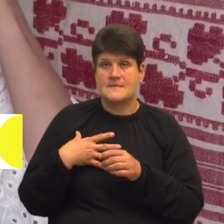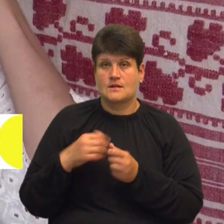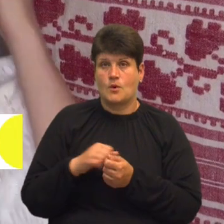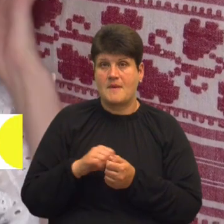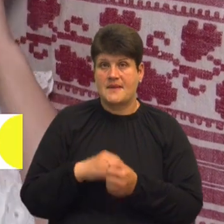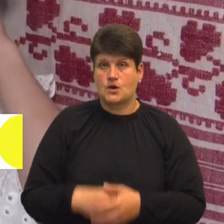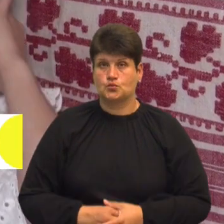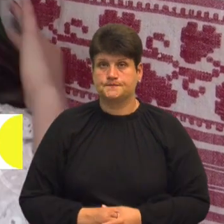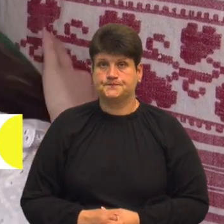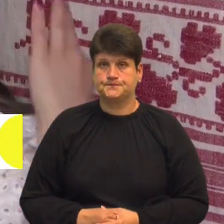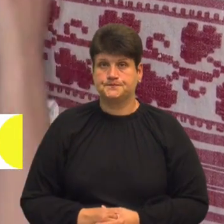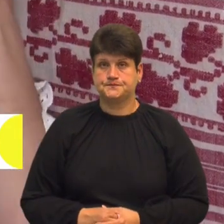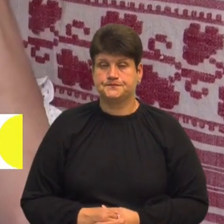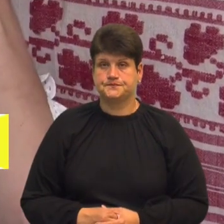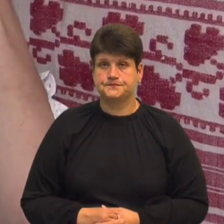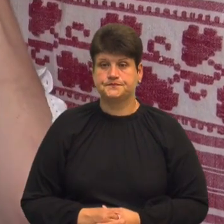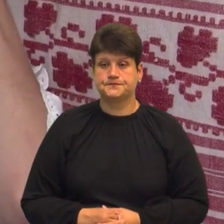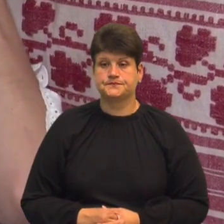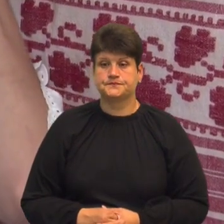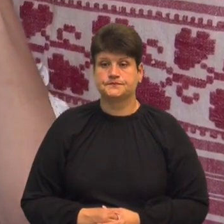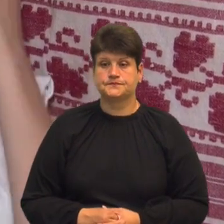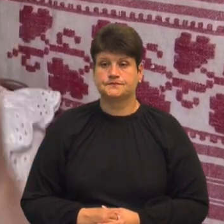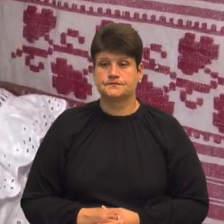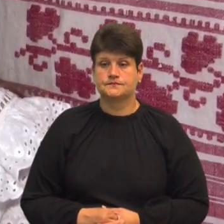Панченко, Василь Пончук, Суспільне новини, Тернопільщина.